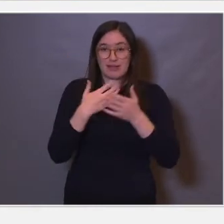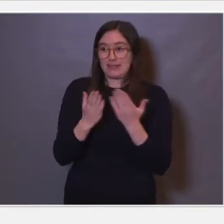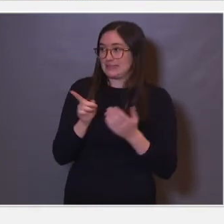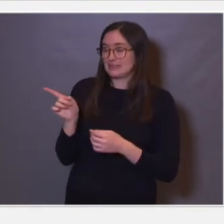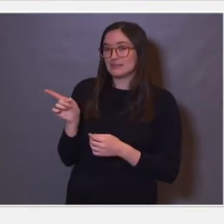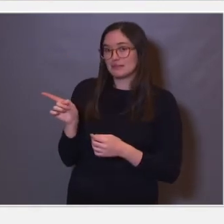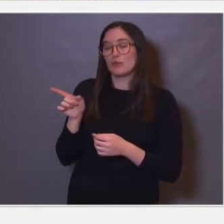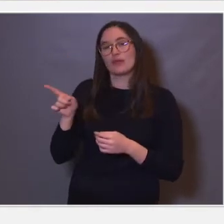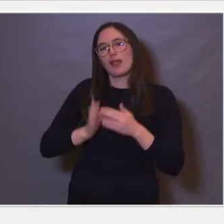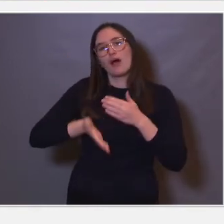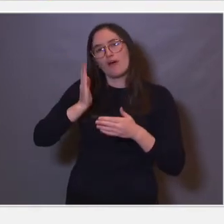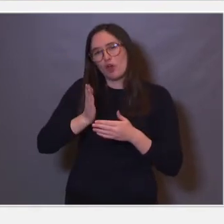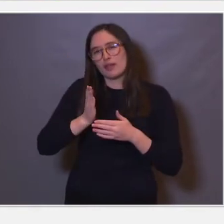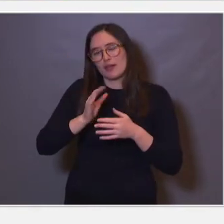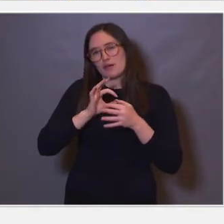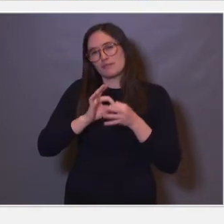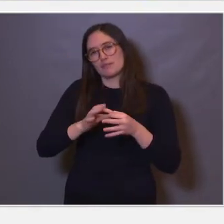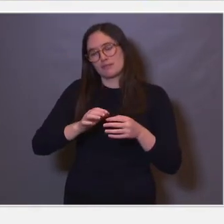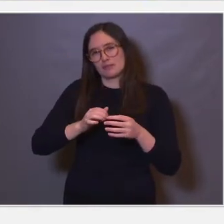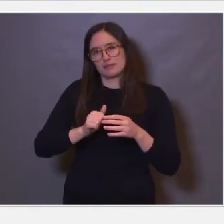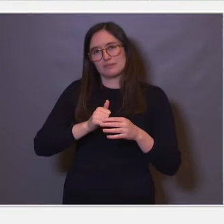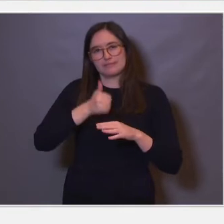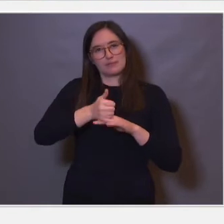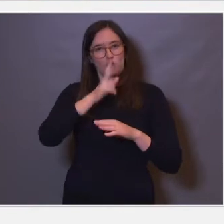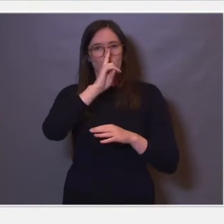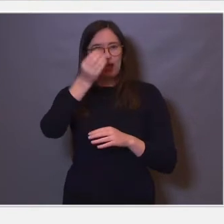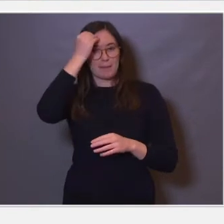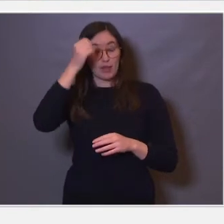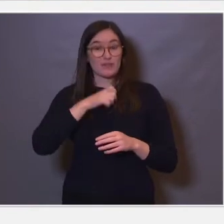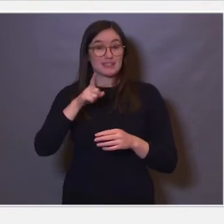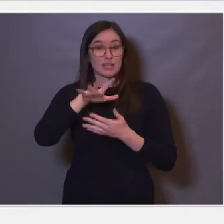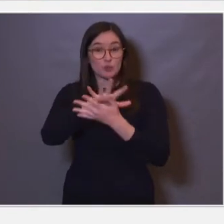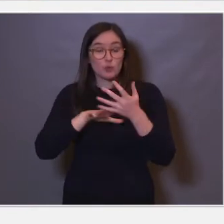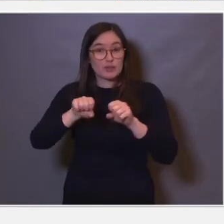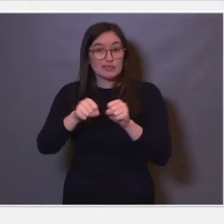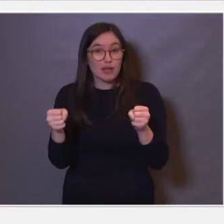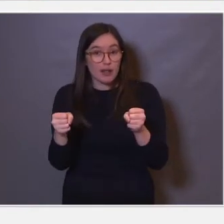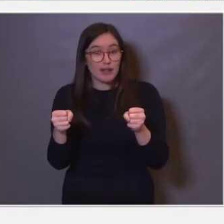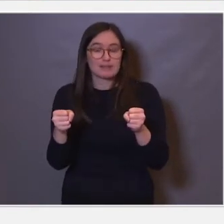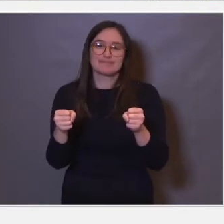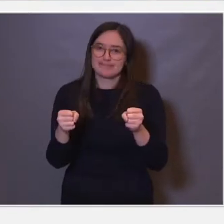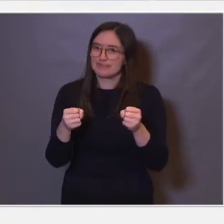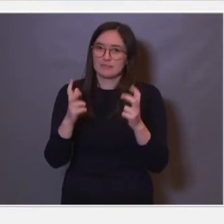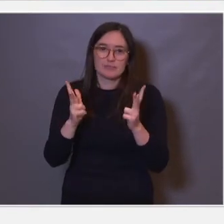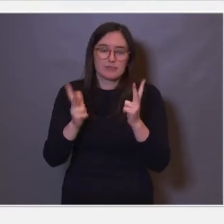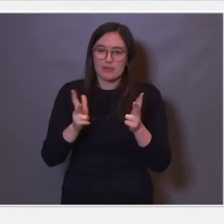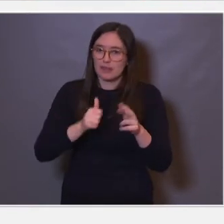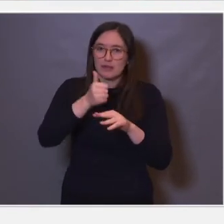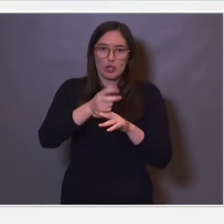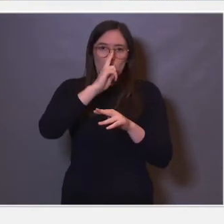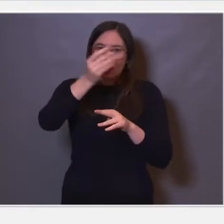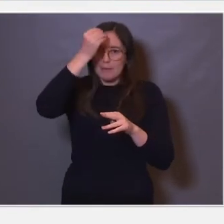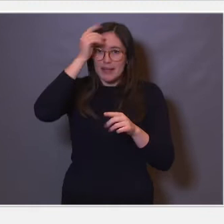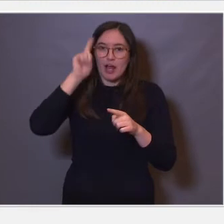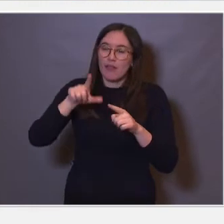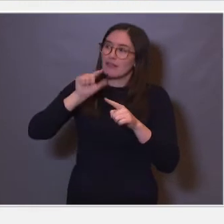danne nye minner. Og man ser at hvis man får skade på denne strukturen, så klarer man ikke lenger å danne nye minner. Du klarer å gjenhente gamle minner, men du